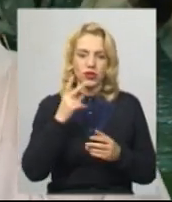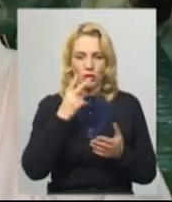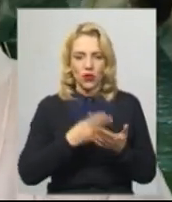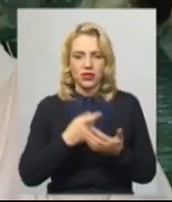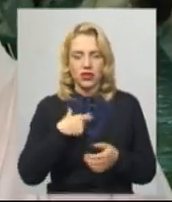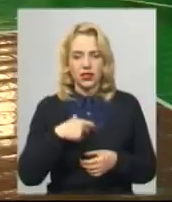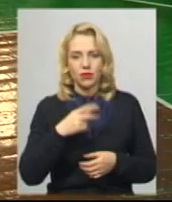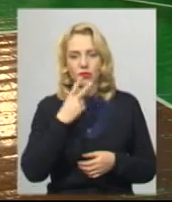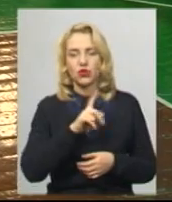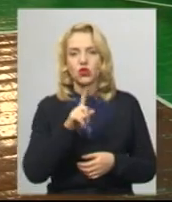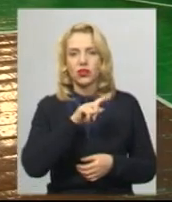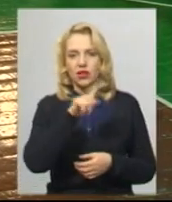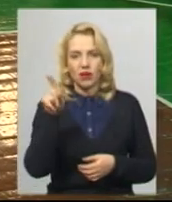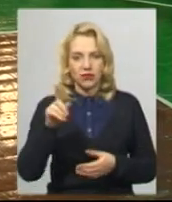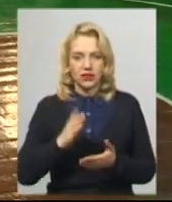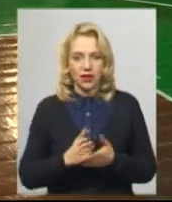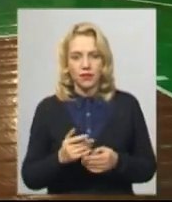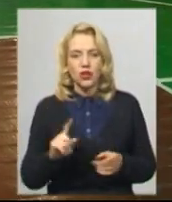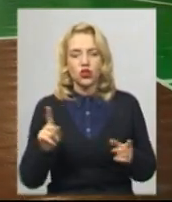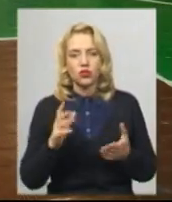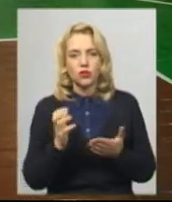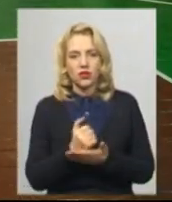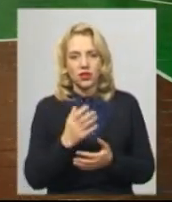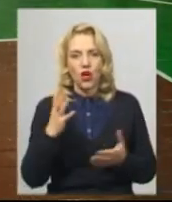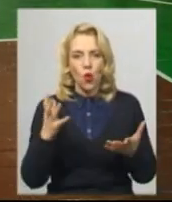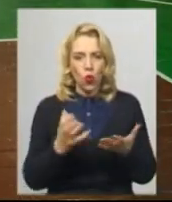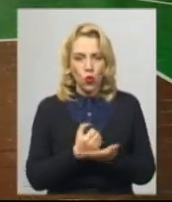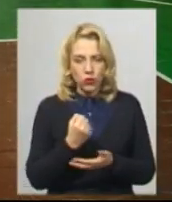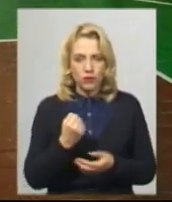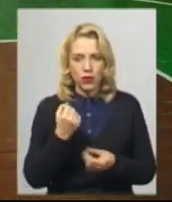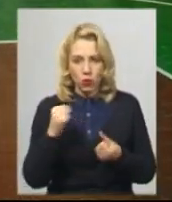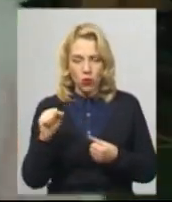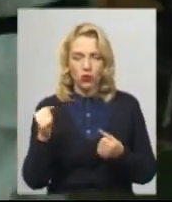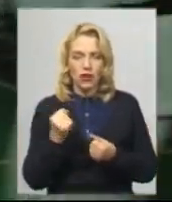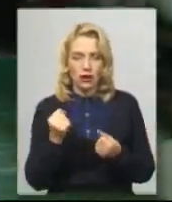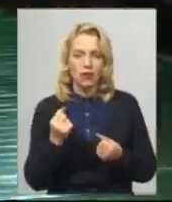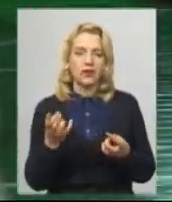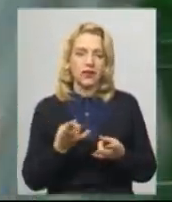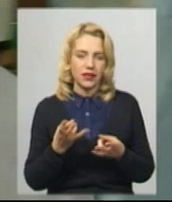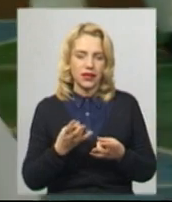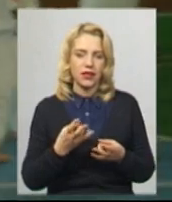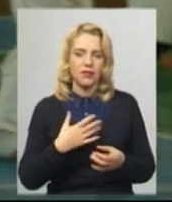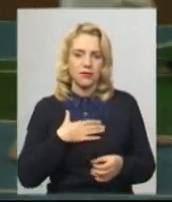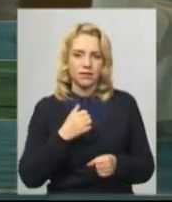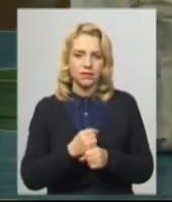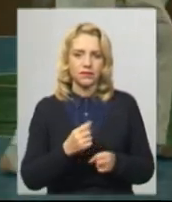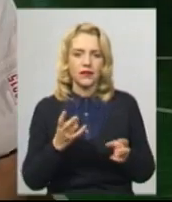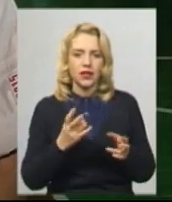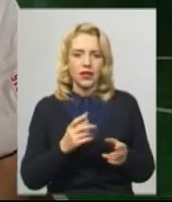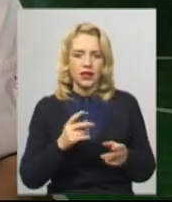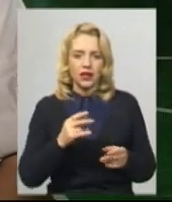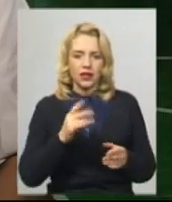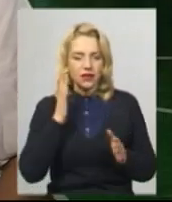подивитися, що там є. Щоб досяти успіху, потрібно щиро вірити в це. І з кожним кроком наближатися до своєї чілі, переконана спортсменка.